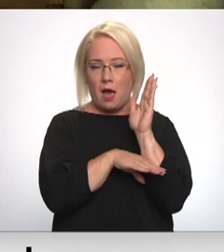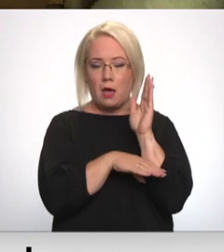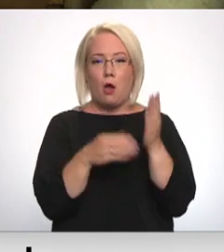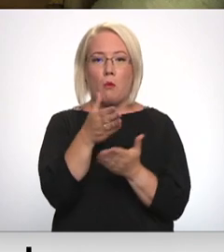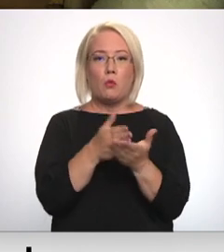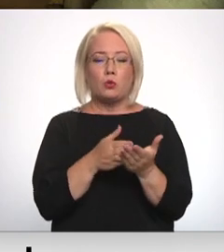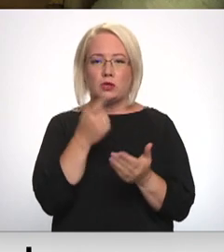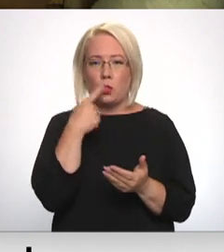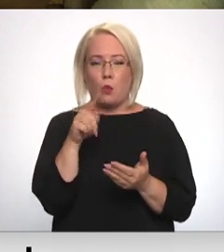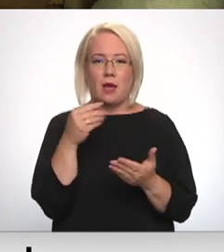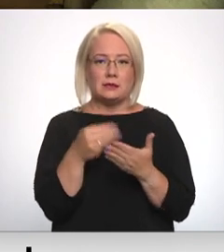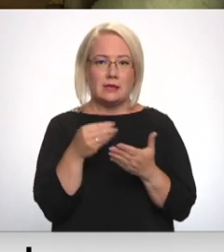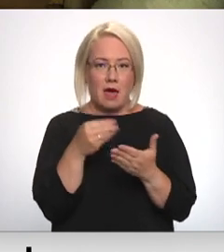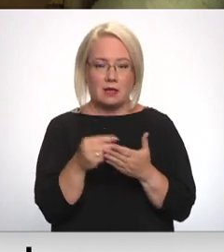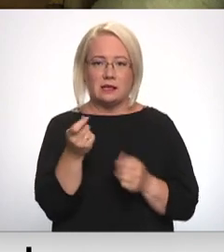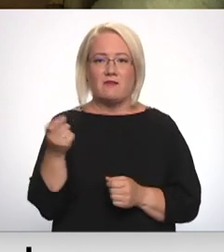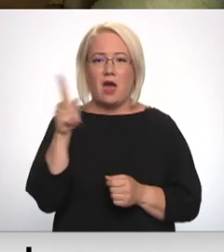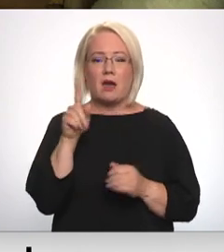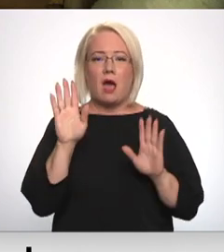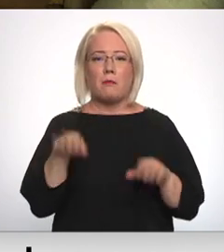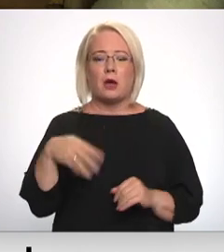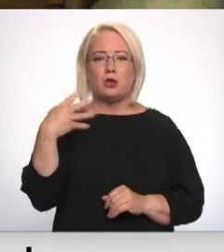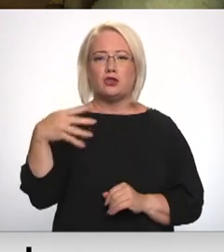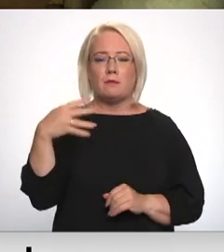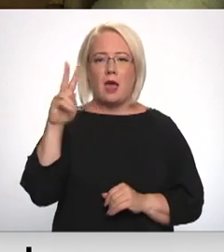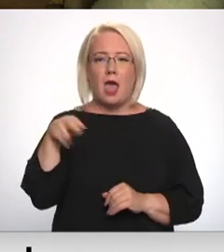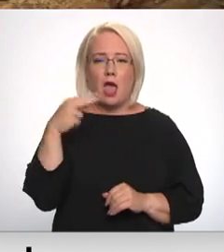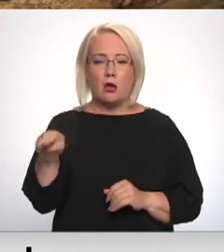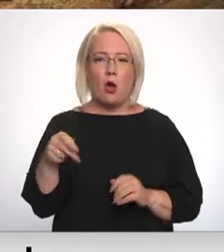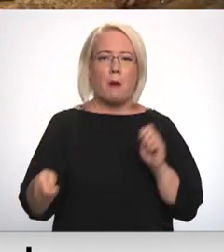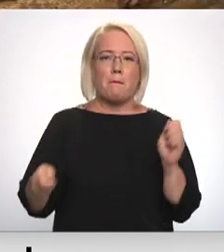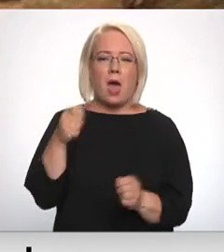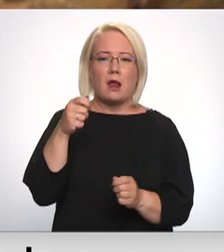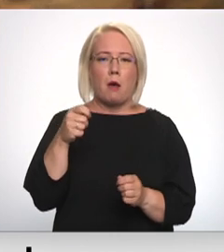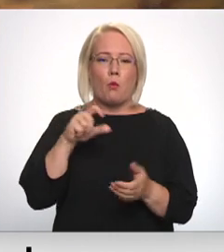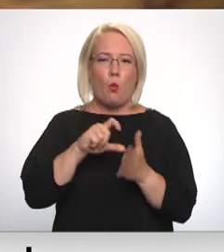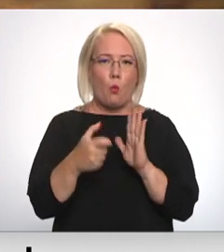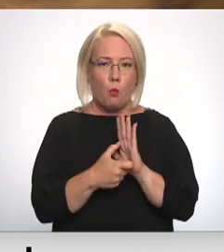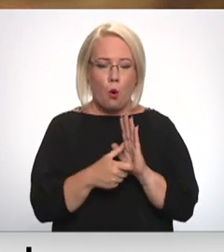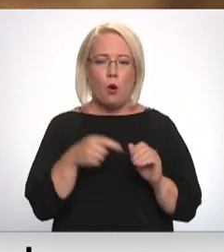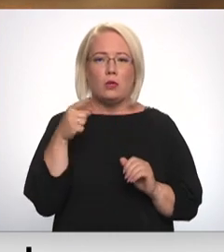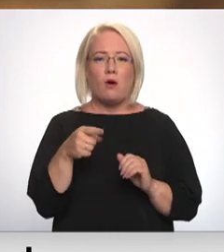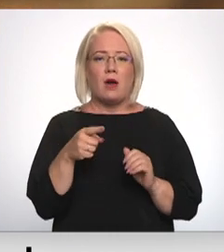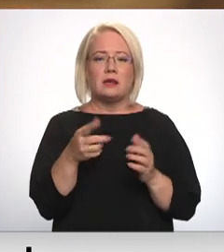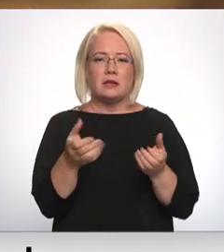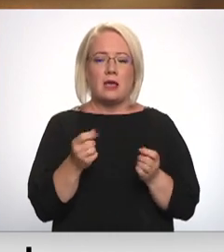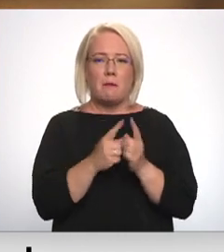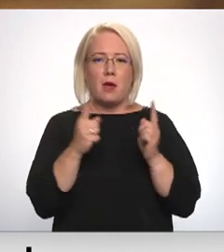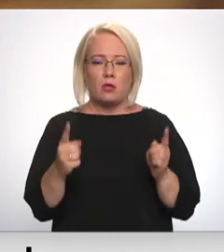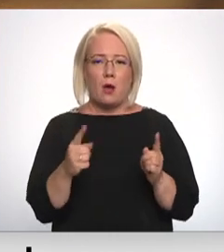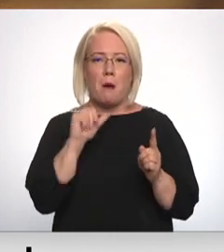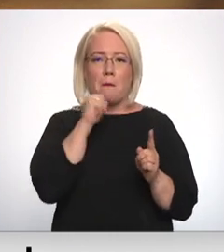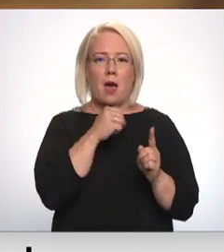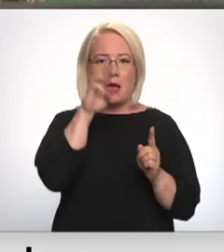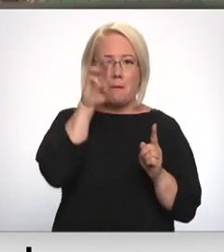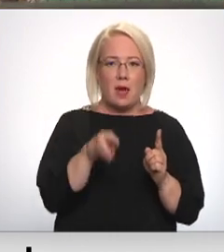Pusi no cenas daļas, kas pārsnīca 40 eiro par bēram kubu. Šo atbalstu varēs saņemt jau par periodu kopš māja mēnešu līdz nākamā